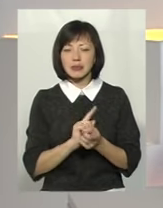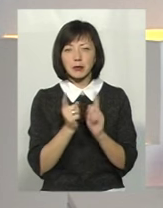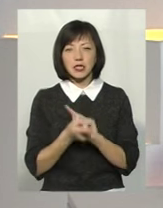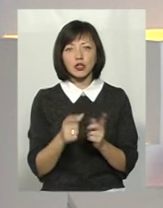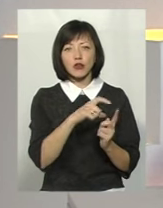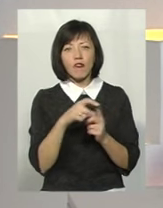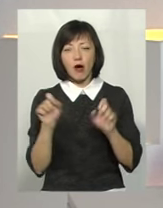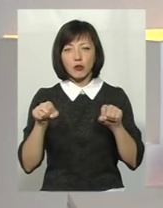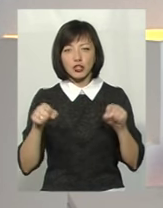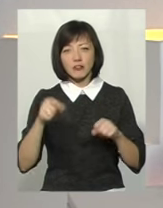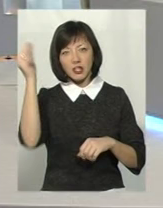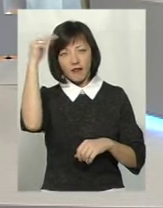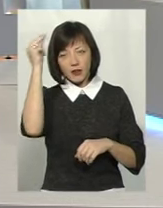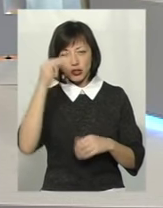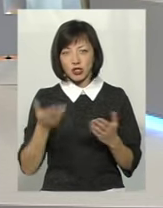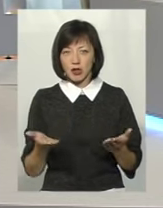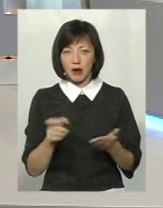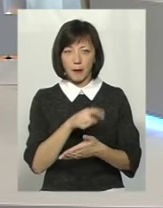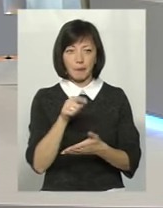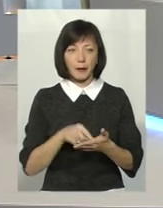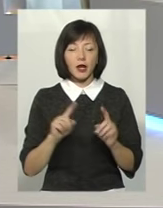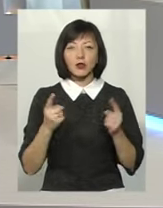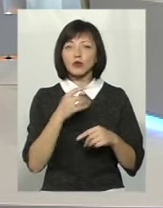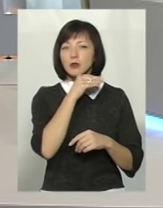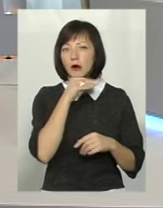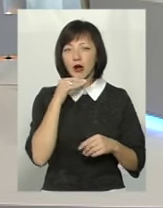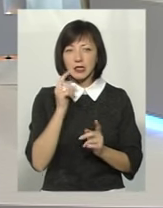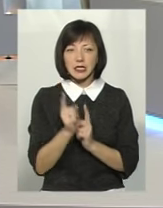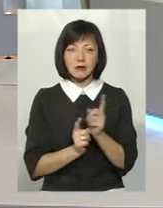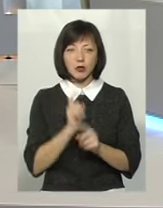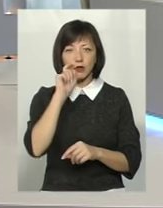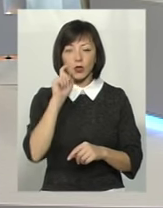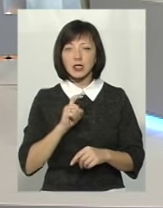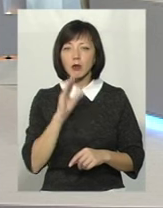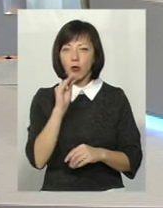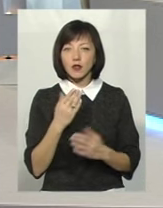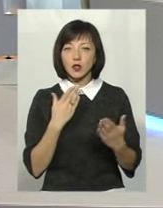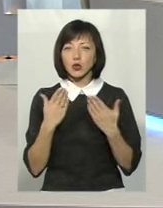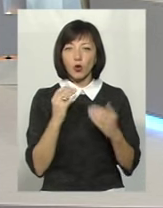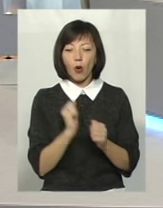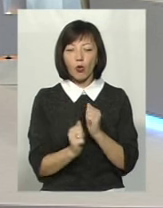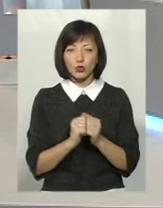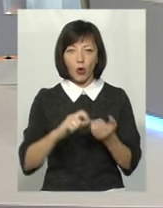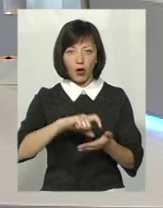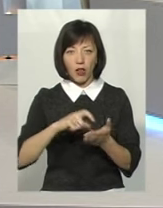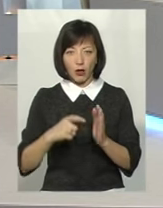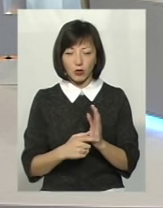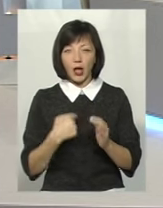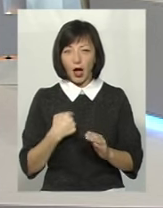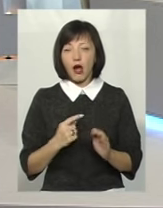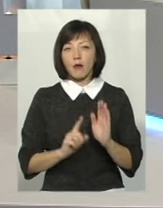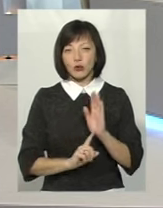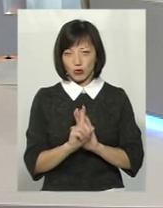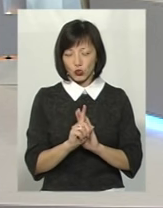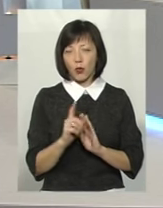можливо, якісь для вивчення? Дуже багато змін в українській мові стосується саме кожного класу. Я почну, моя